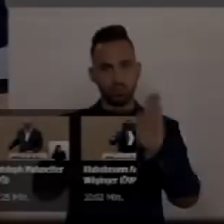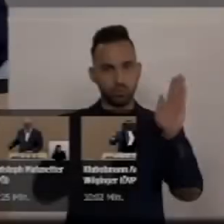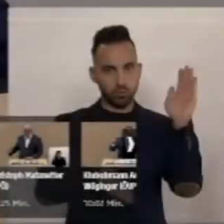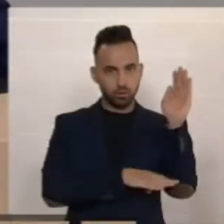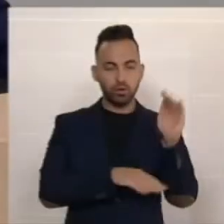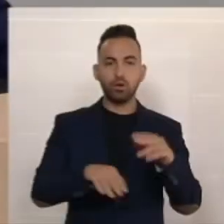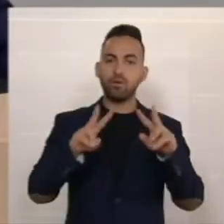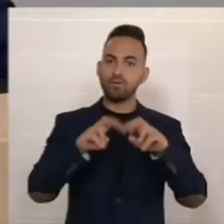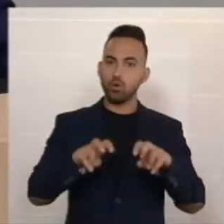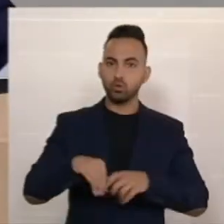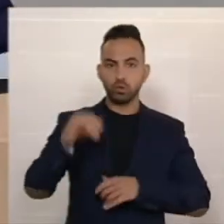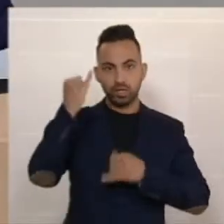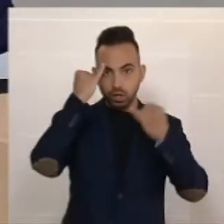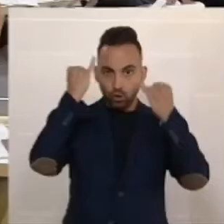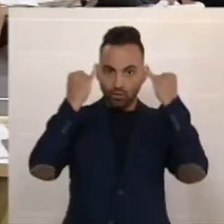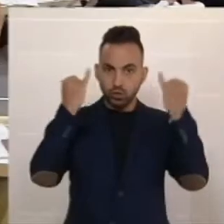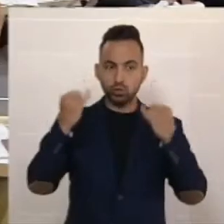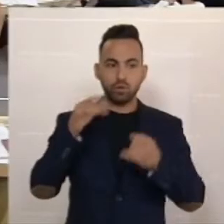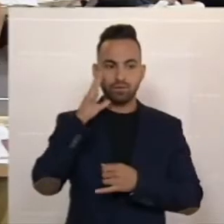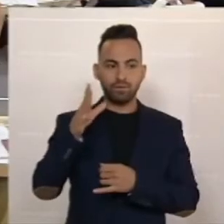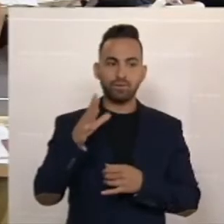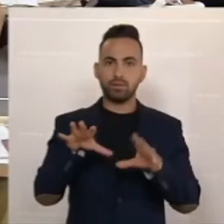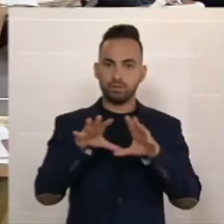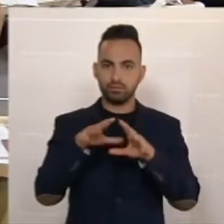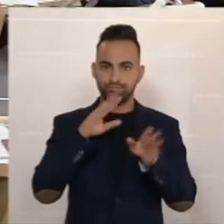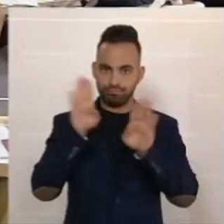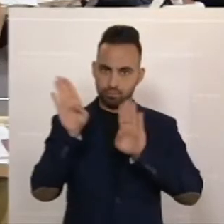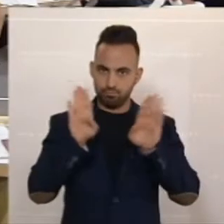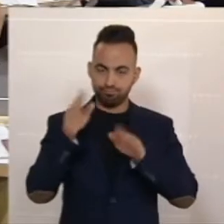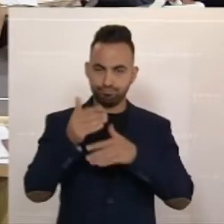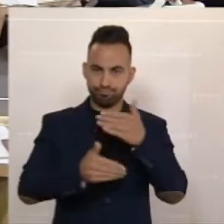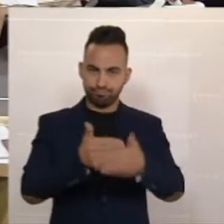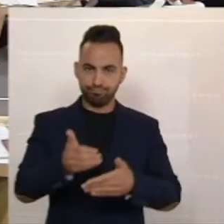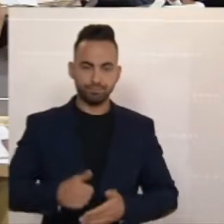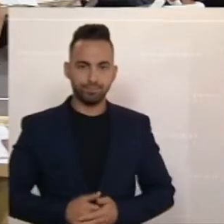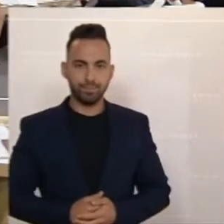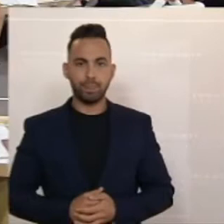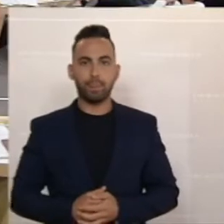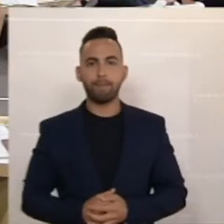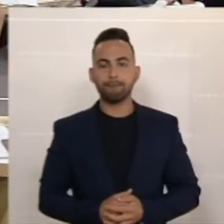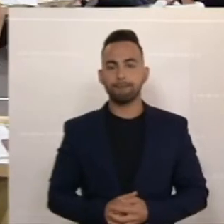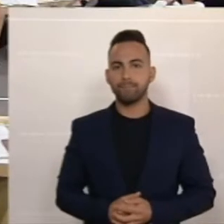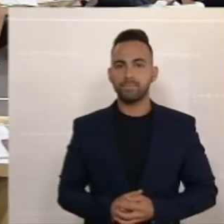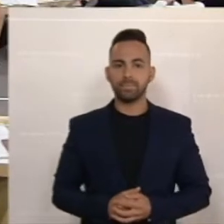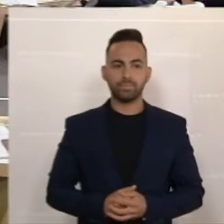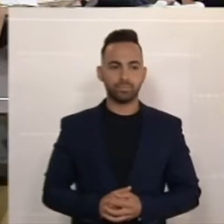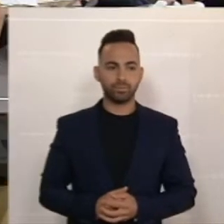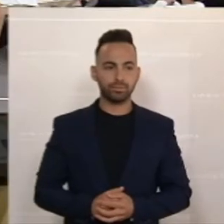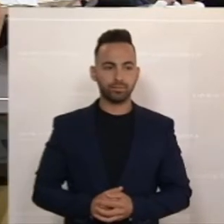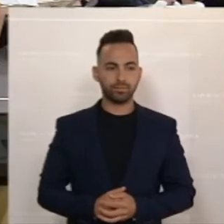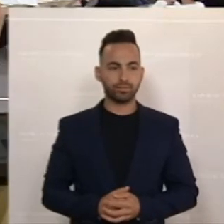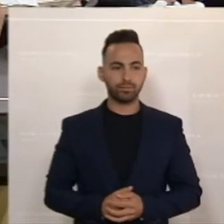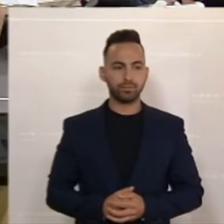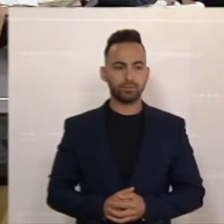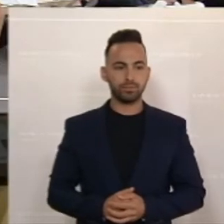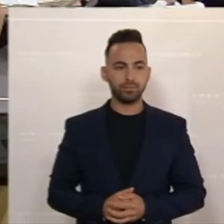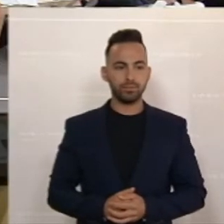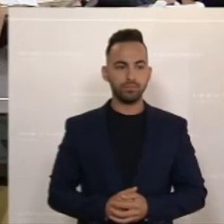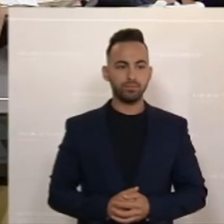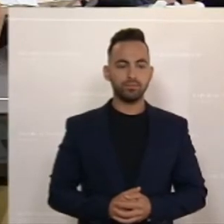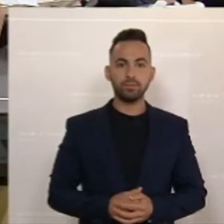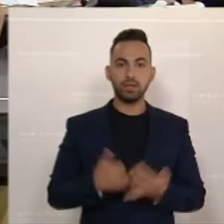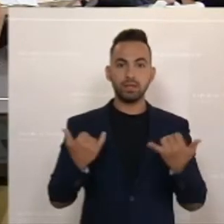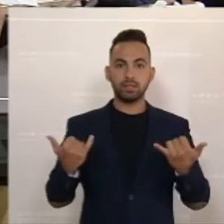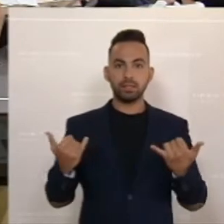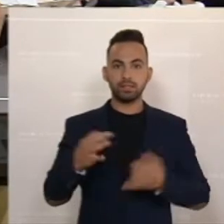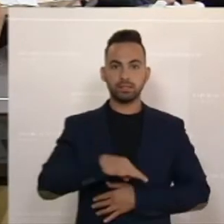Ja, es ist jetzt 15 Uhr und wir kommen jetzt als nächsten Punkt zur Dringlichen. Das heißt, die Tagesordnung wird jetzt